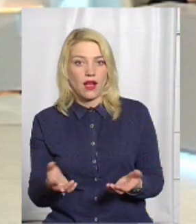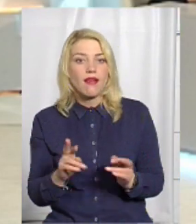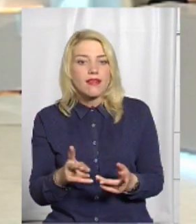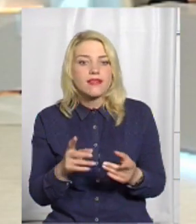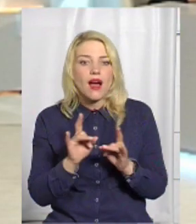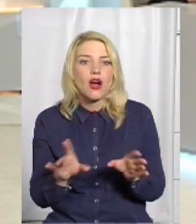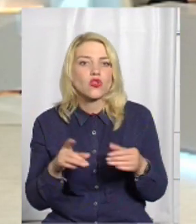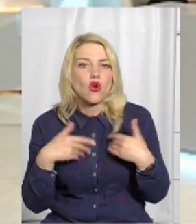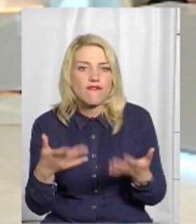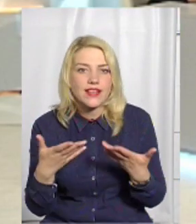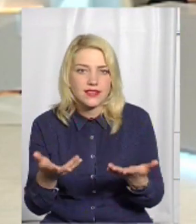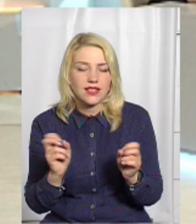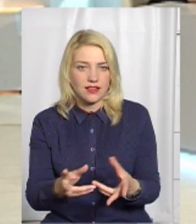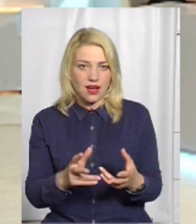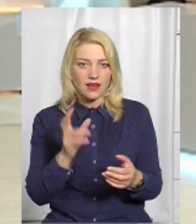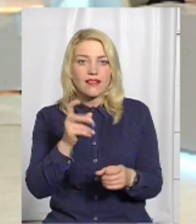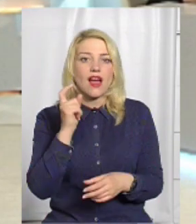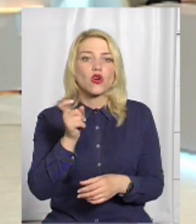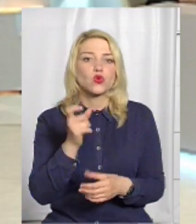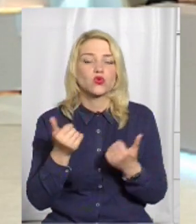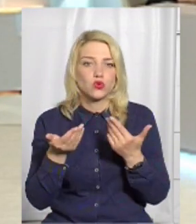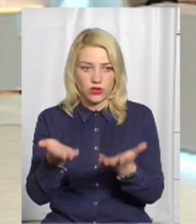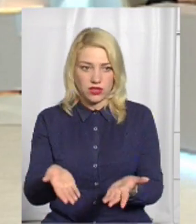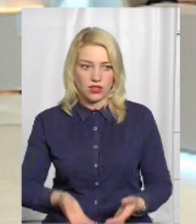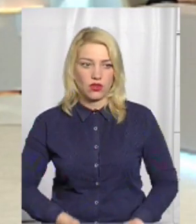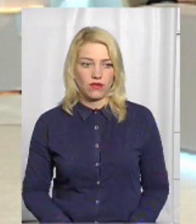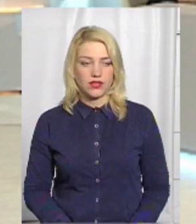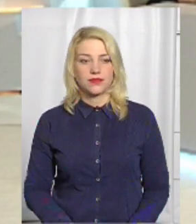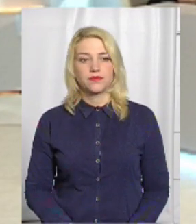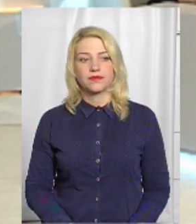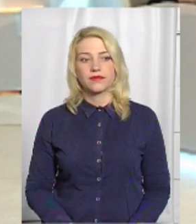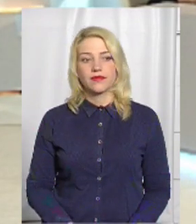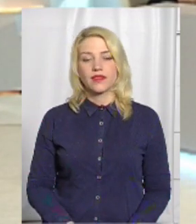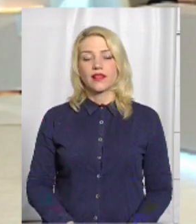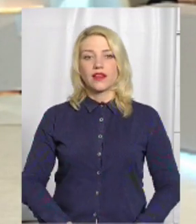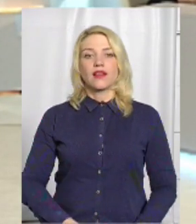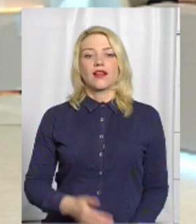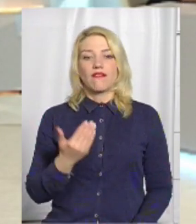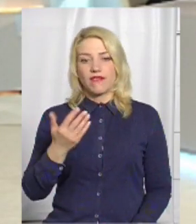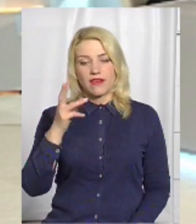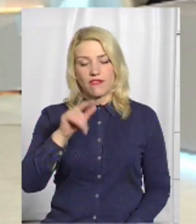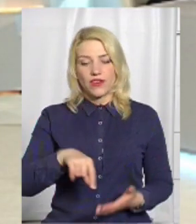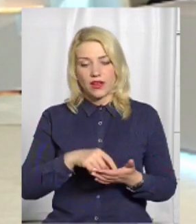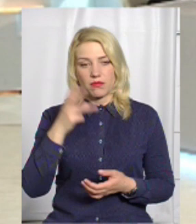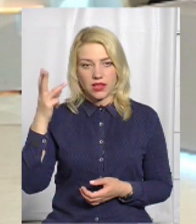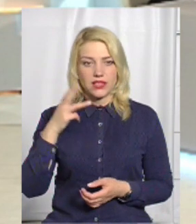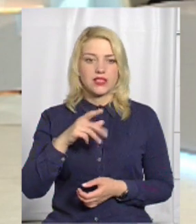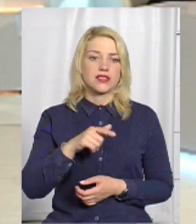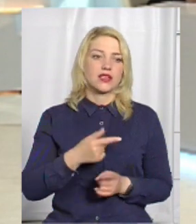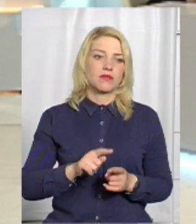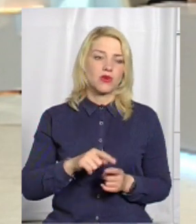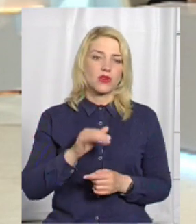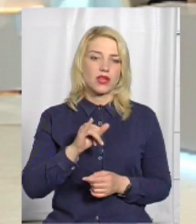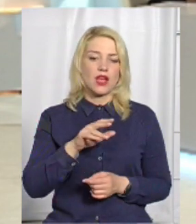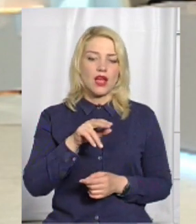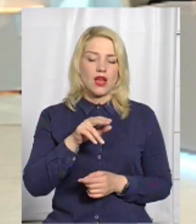довести, ну, я не знаю, чесно, достукатися, достукатися. Ви в Хмельницькому, пані Альона, теж в Хмельницькому, хтось там із Брукліна.